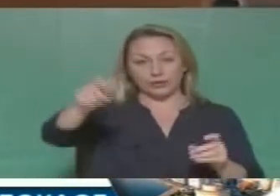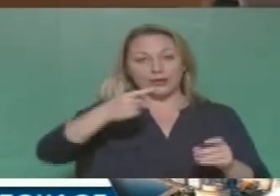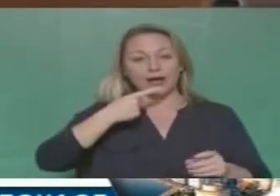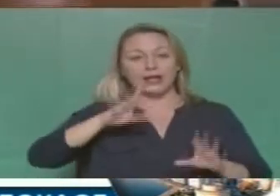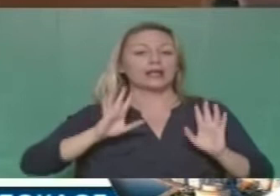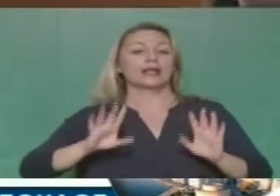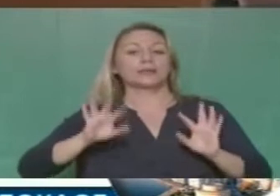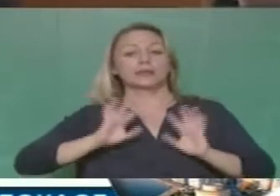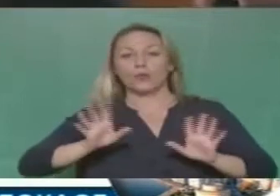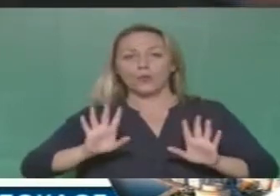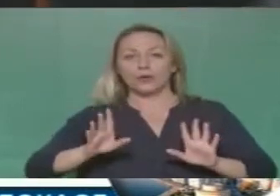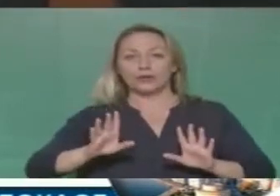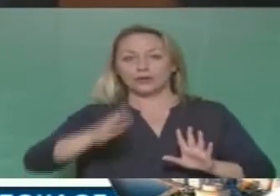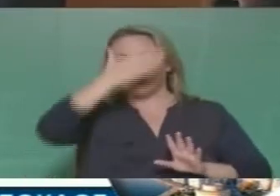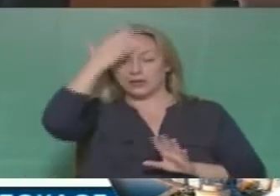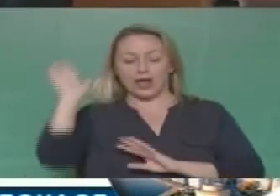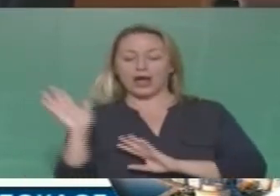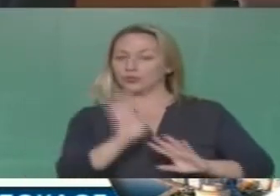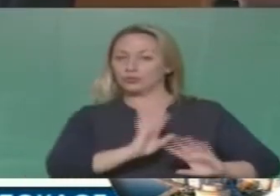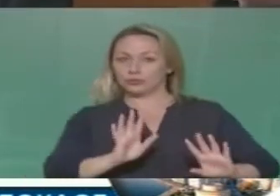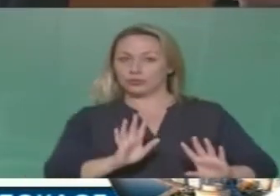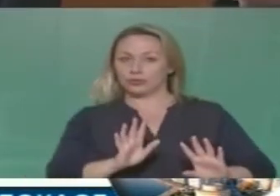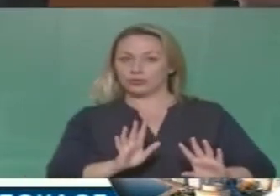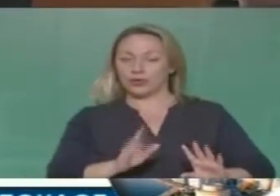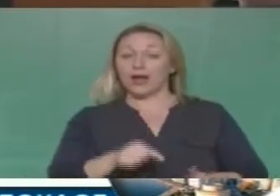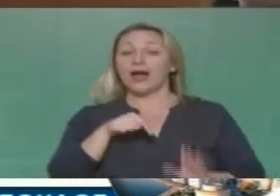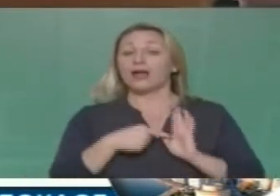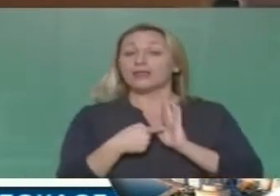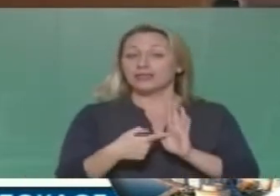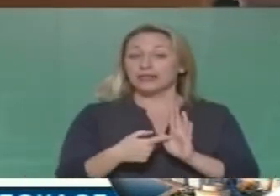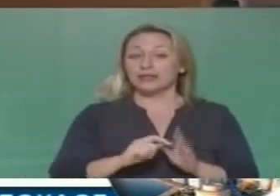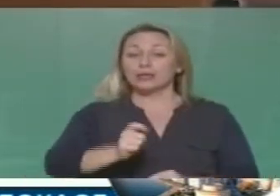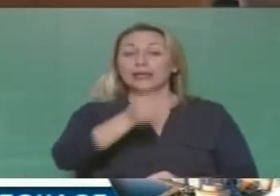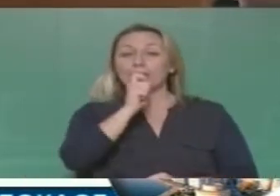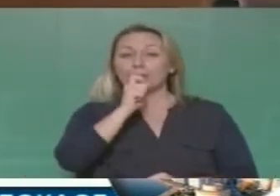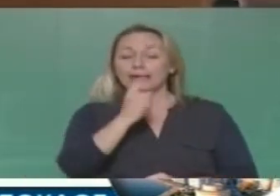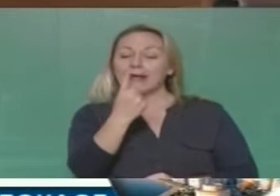εξαιρετοποιήθηκαν τίποτα άλλο. Μακριά από μένα. Αποδεικνύει το ενιαίο της πολιτικής.